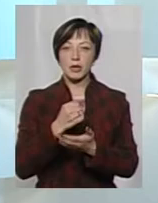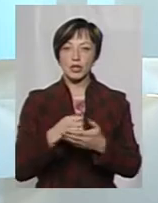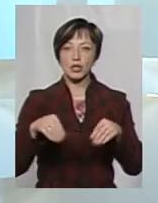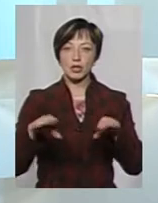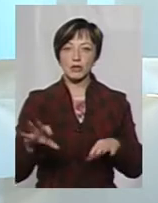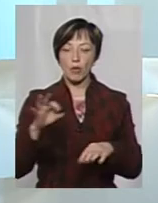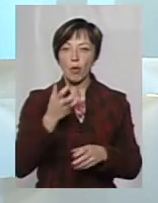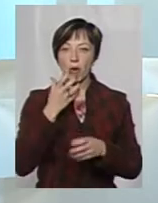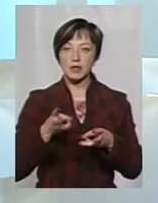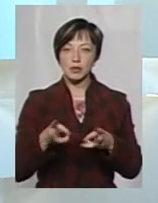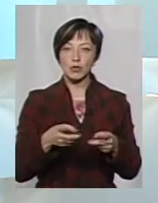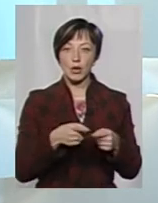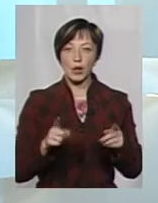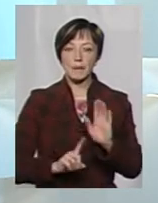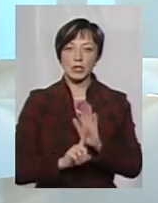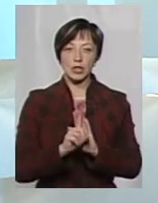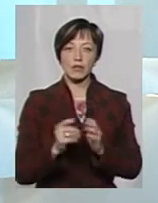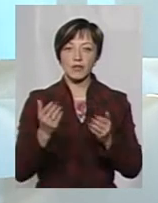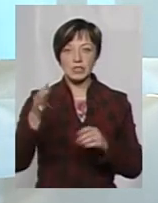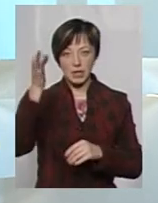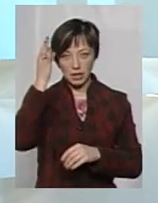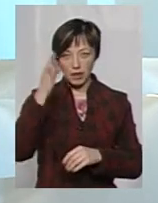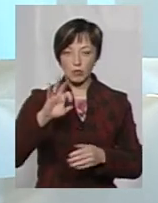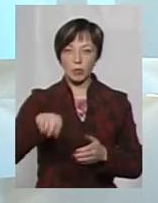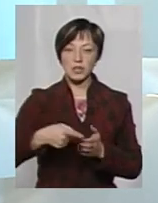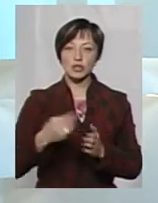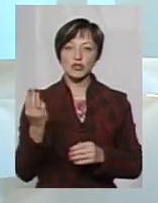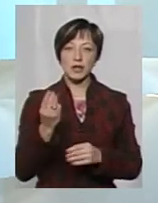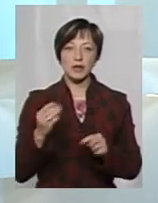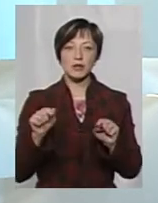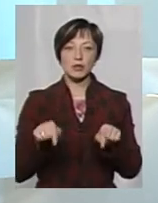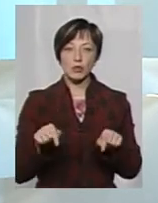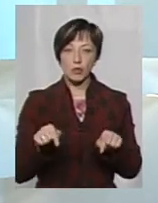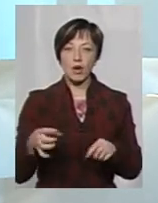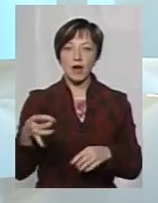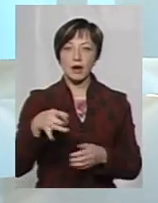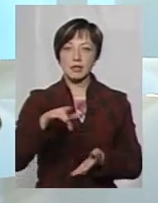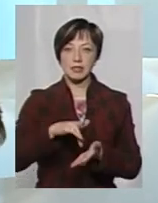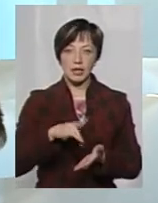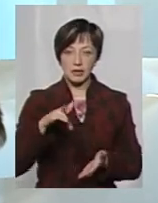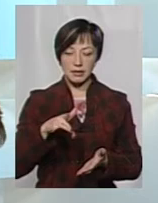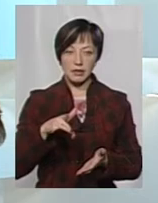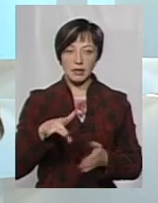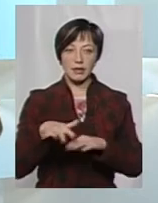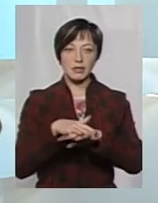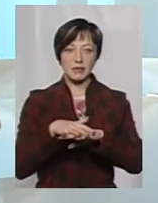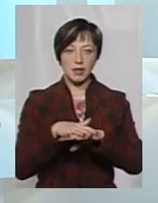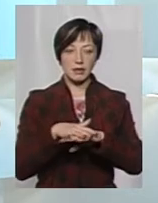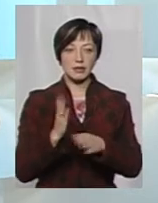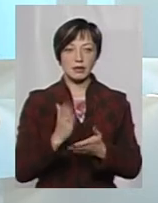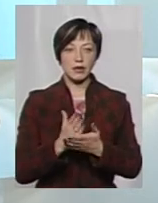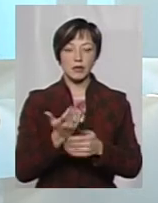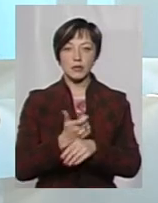стосовно опалювального сезону, його початку, ви згадали і про Шепетівку. От на цьому райцентрі, зауважу, населення, його